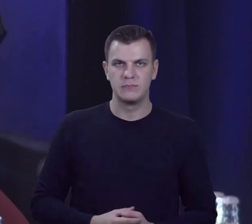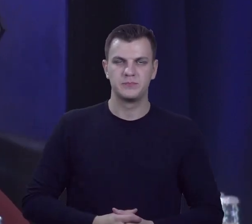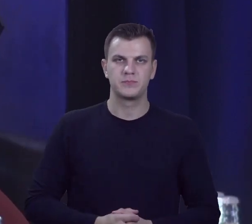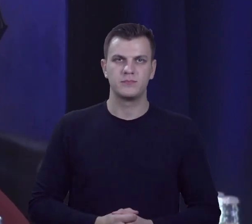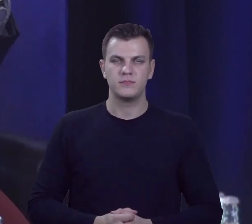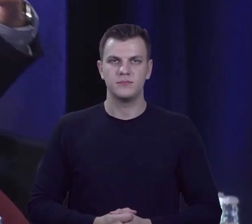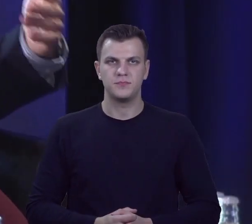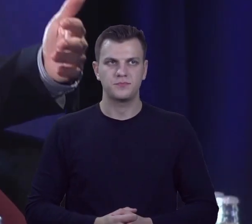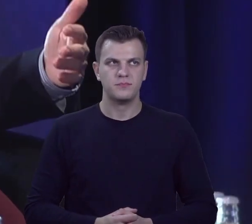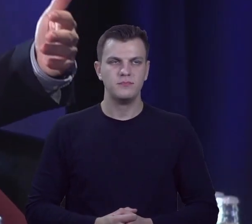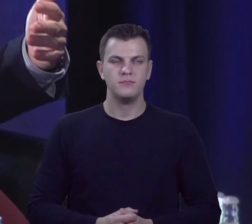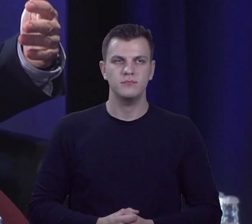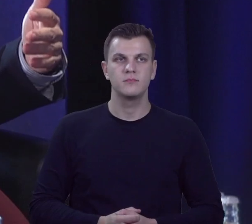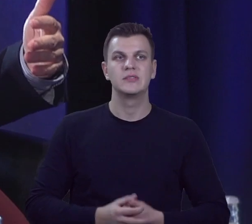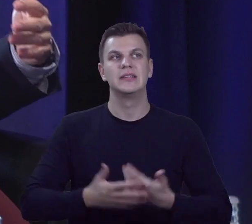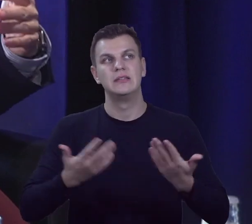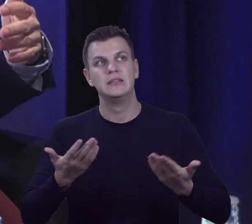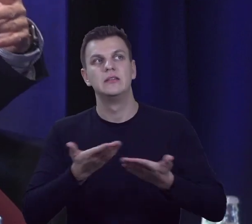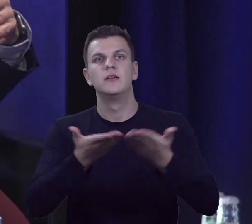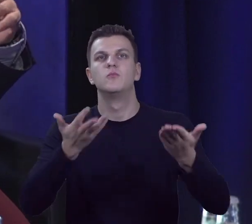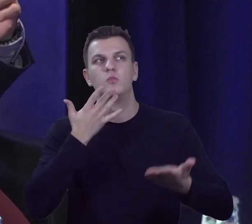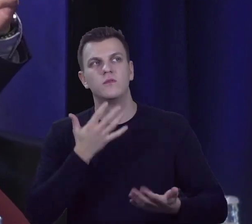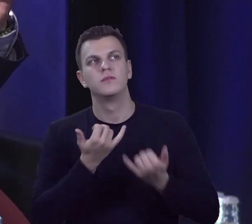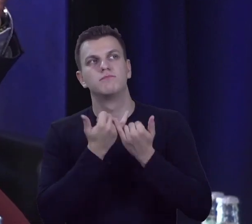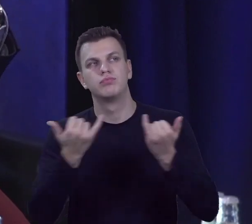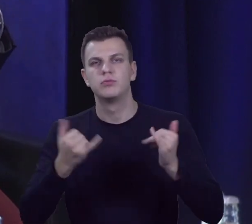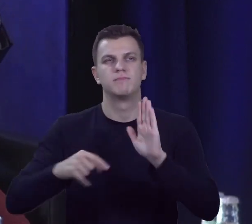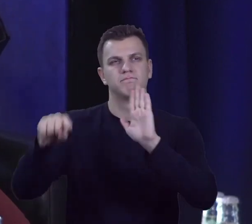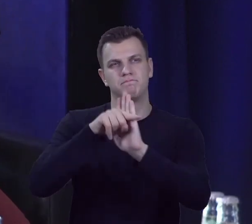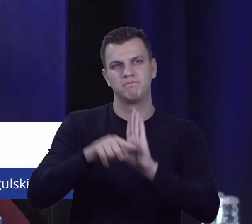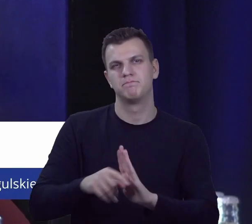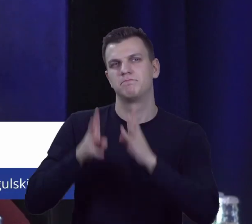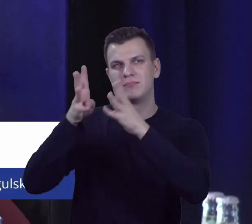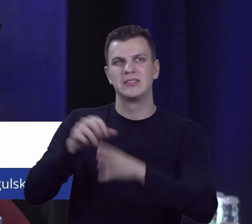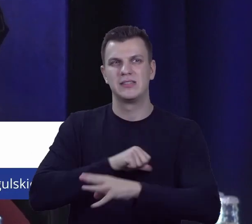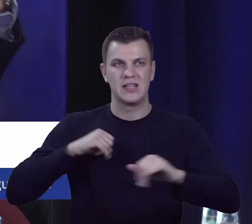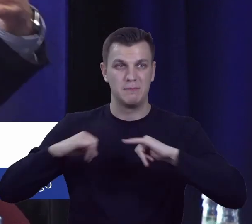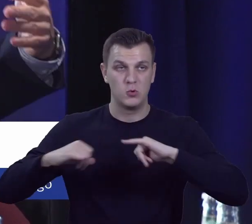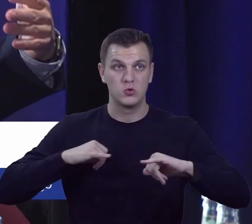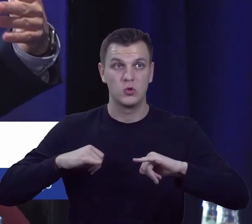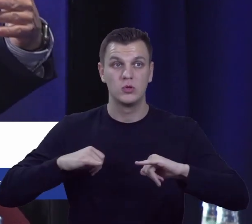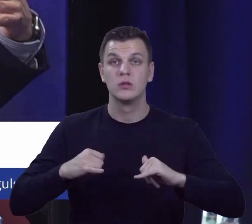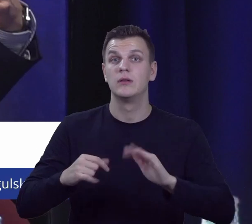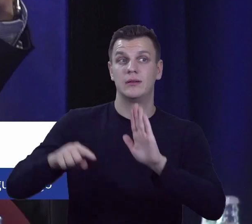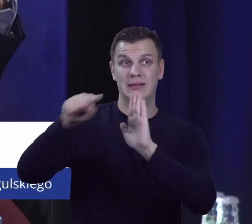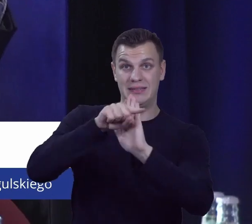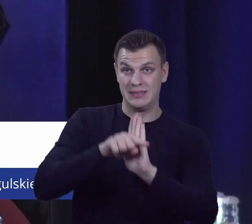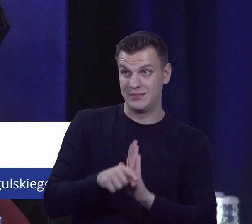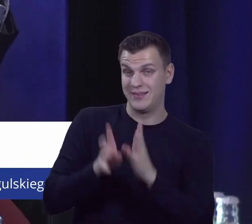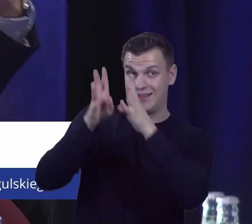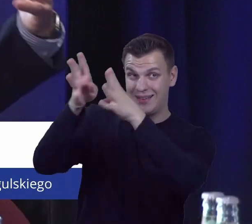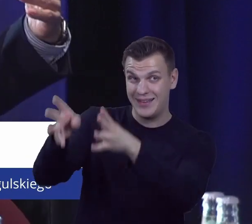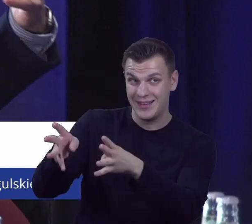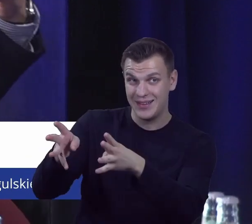I teraz jak padają gorzkie słowa niestety pod adresem samorządu, to padają gorzkie słowa pod adresem